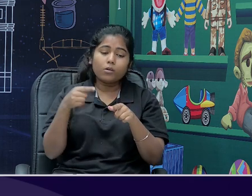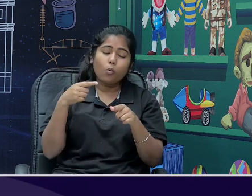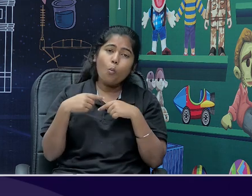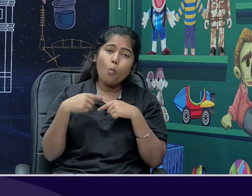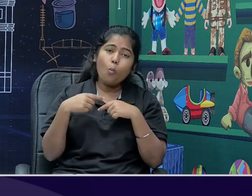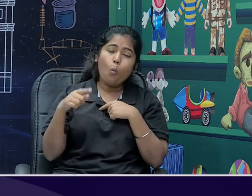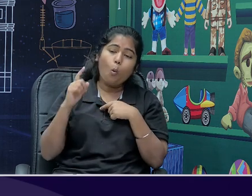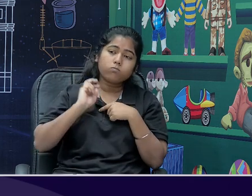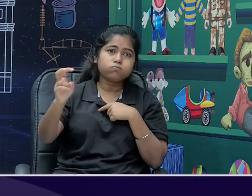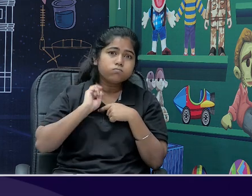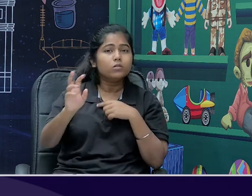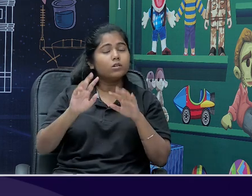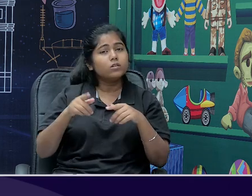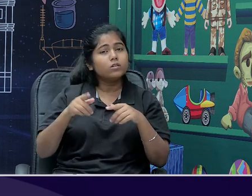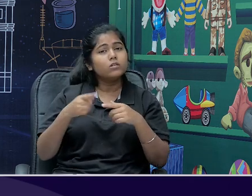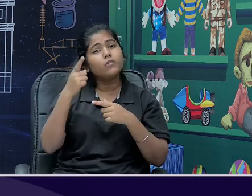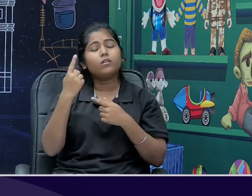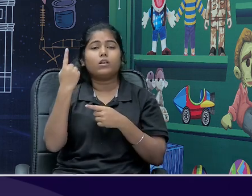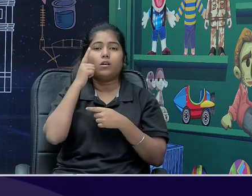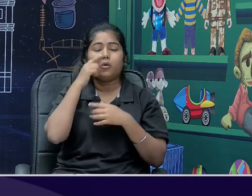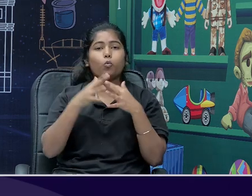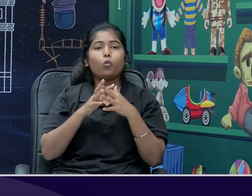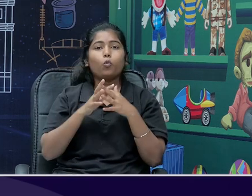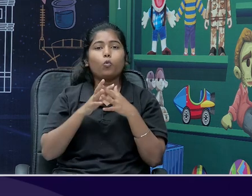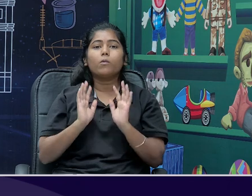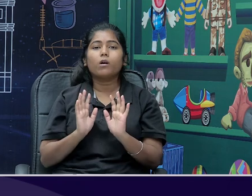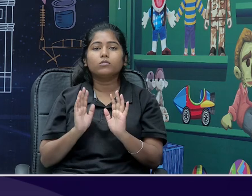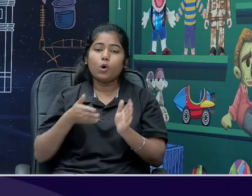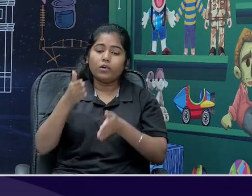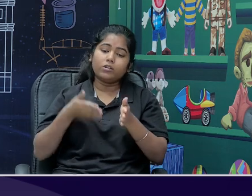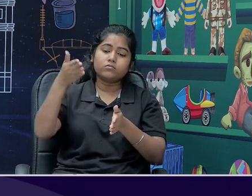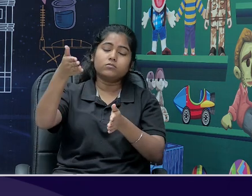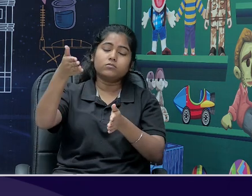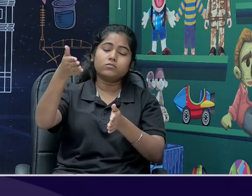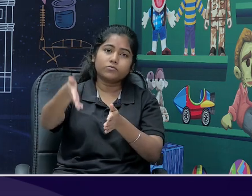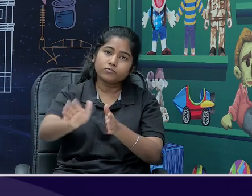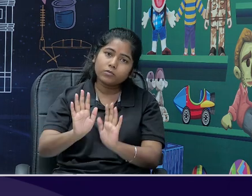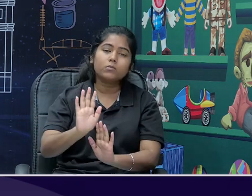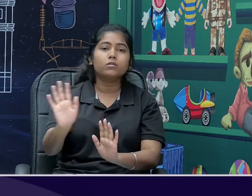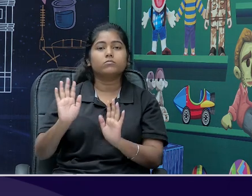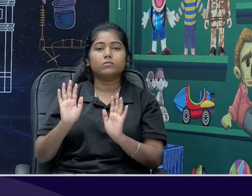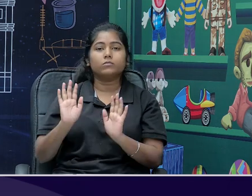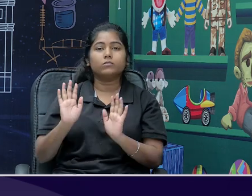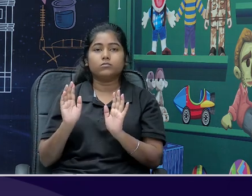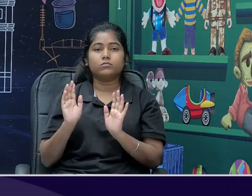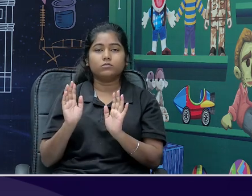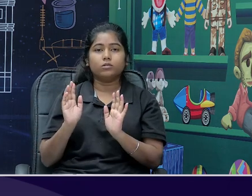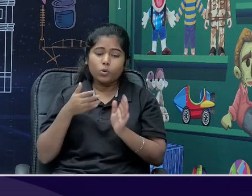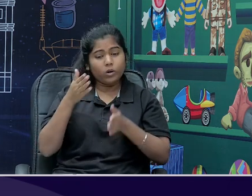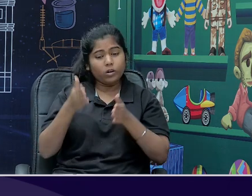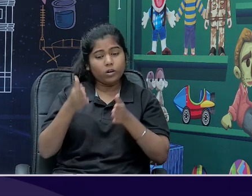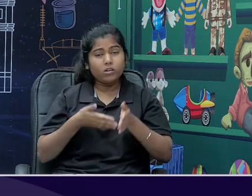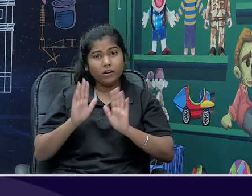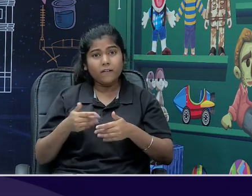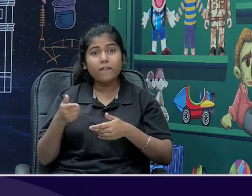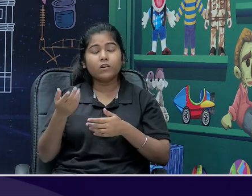थी लेकिन train वहां तक जाती थी क्योंकि वो तब तक थी और जब तक वो रही तब तक वहां से train गुजरती थी और वहां पर वो stop था तो यह